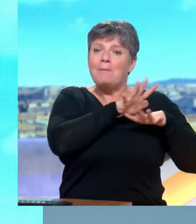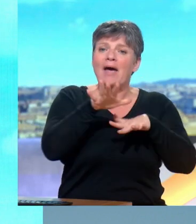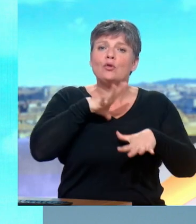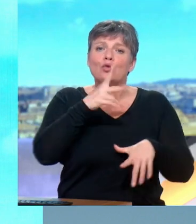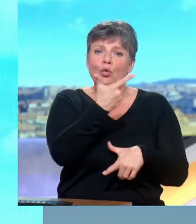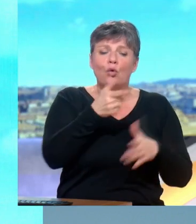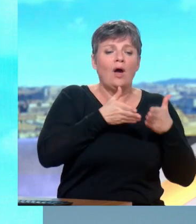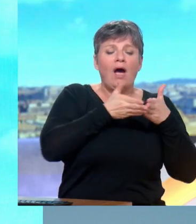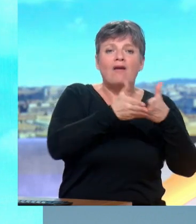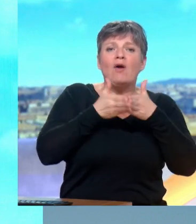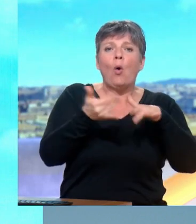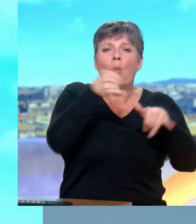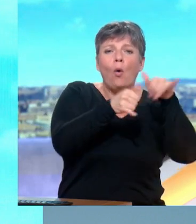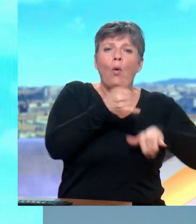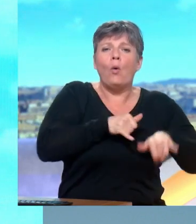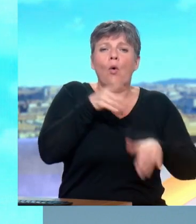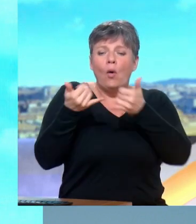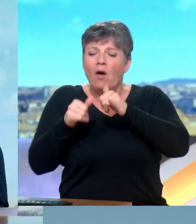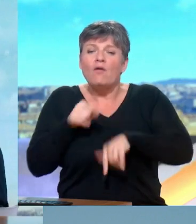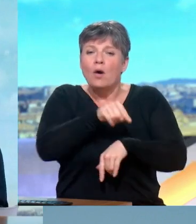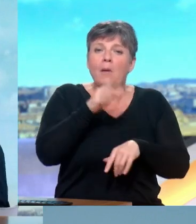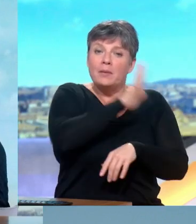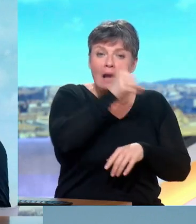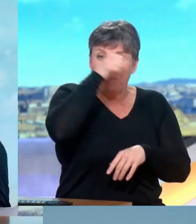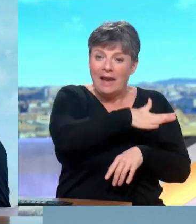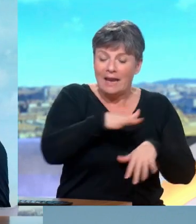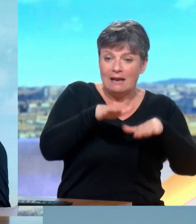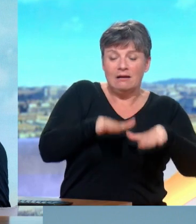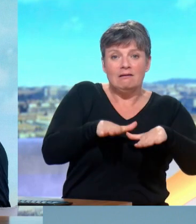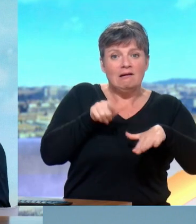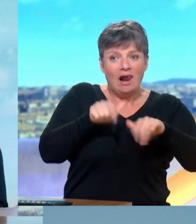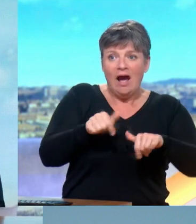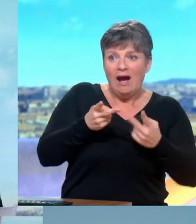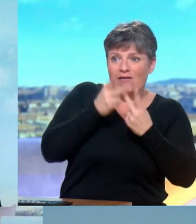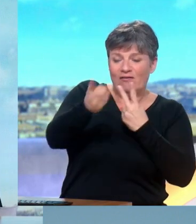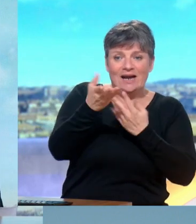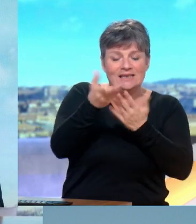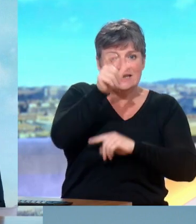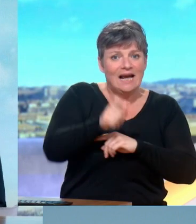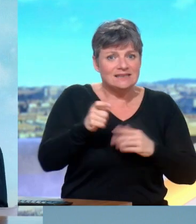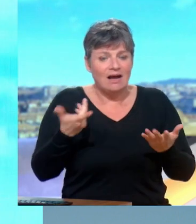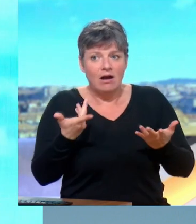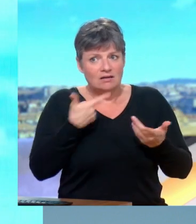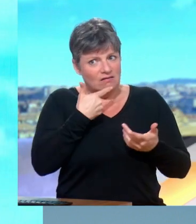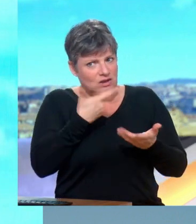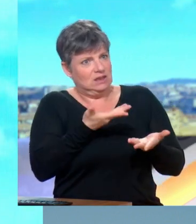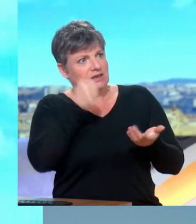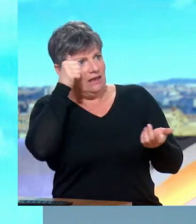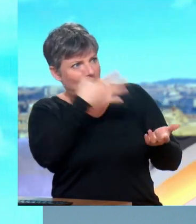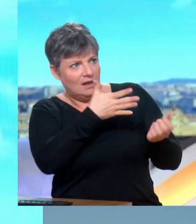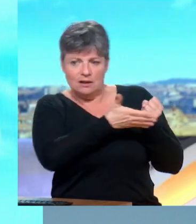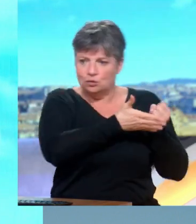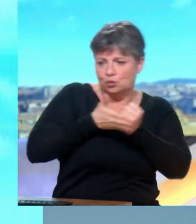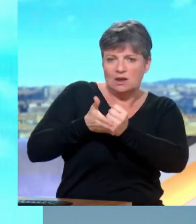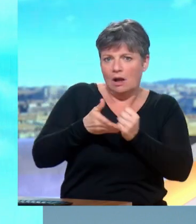côtes israéliennes. Jusqu'où, là aussi, je vous demandais la question pour l'Iran, les États-Unis sont-ils prêts à aller pour soutenir l